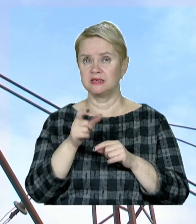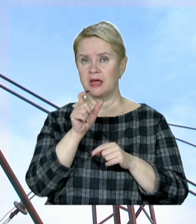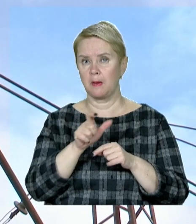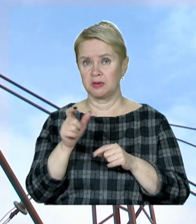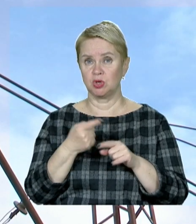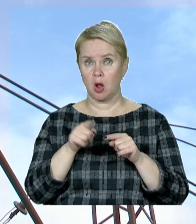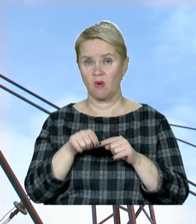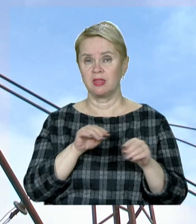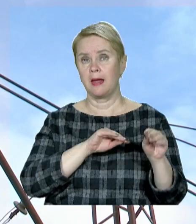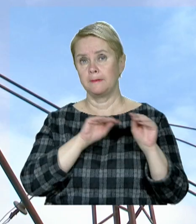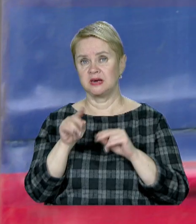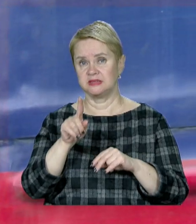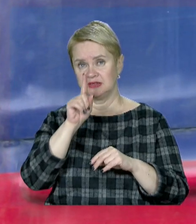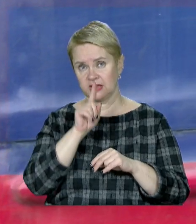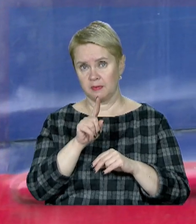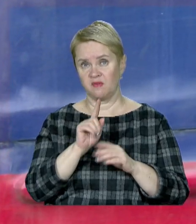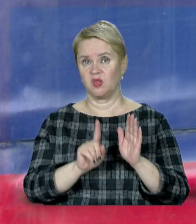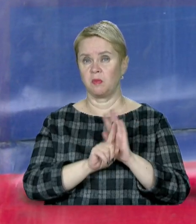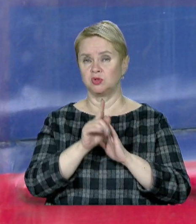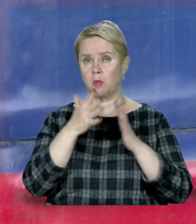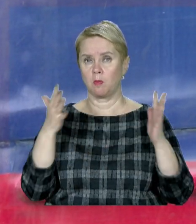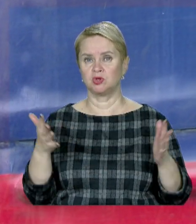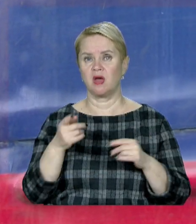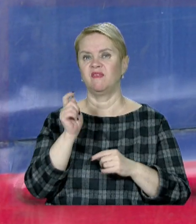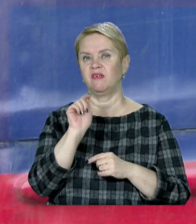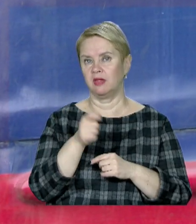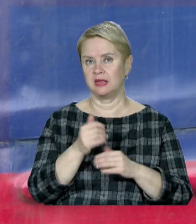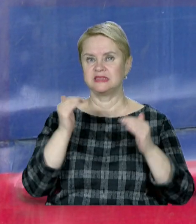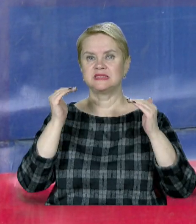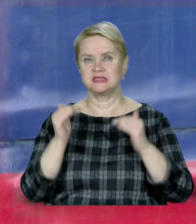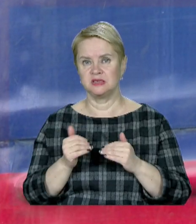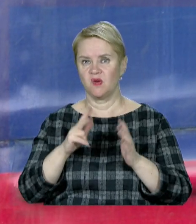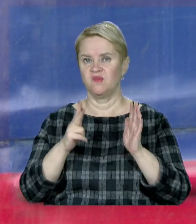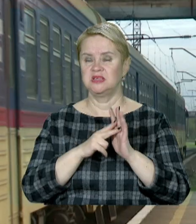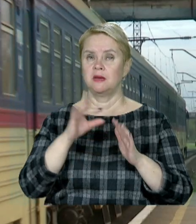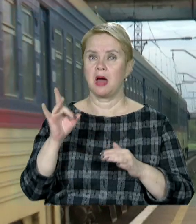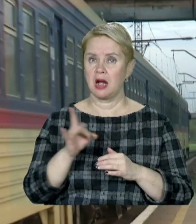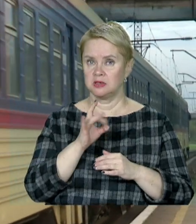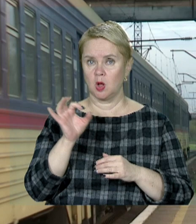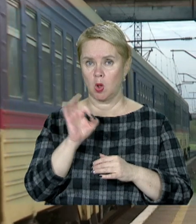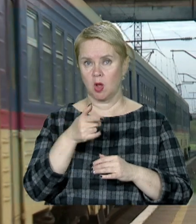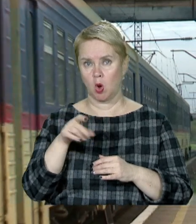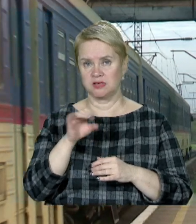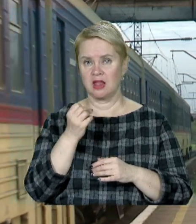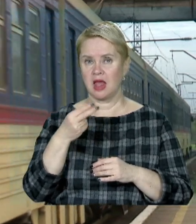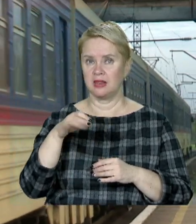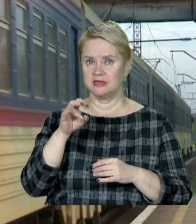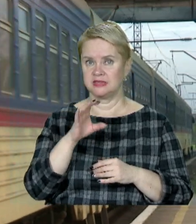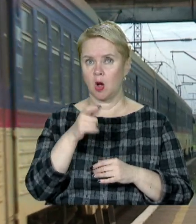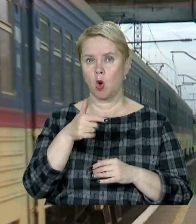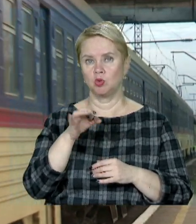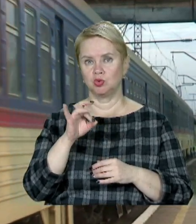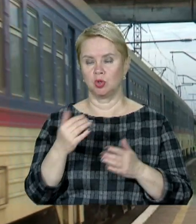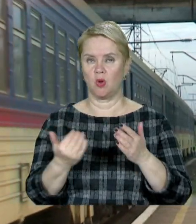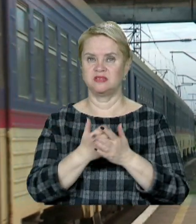пасажирів, яких вони перевозять за місяць, від початку повномасштабної війни знизилась аж у вісім разів. Олена Городецька, Денис Єлисавенко, Сергій